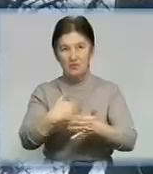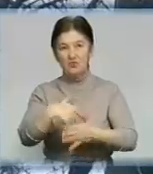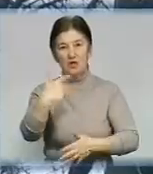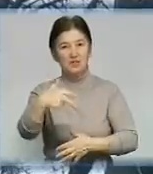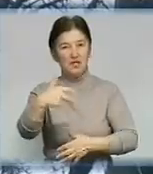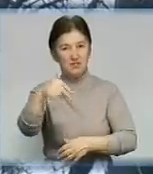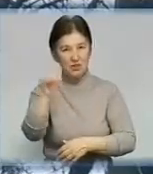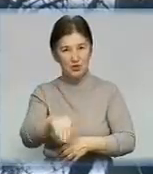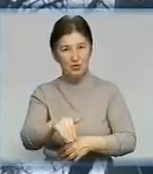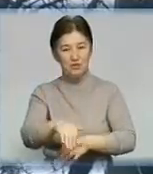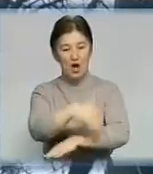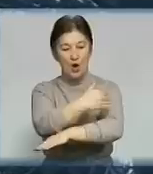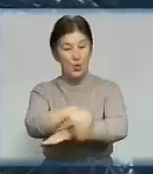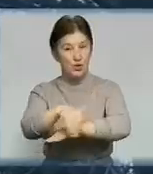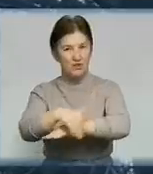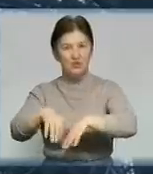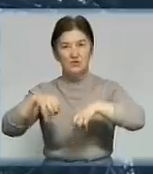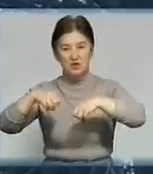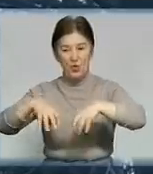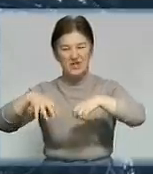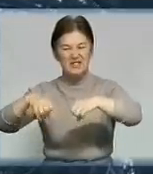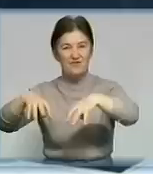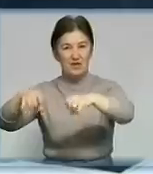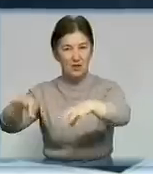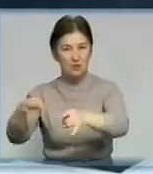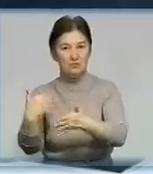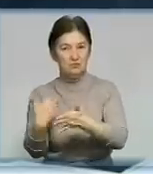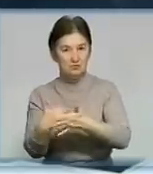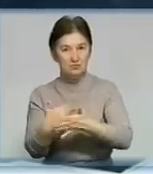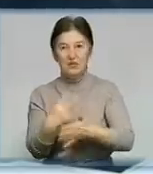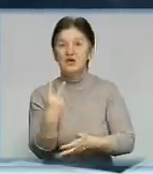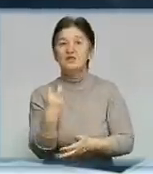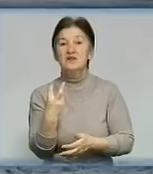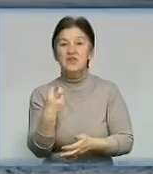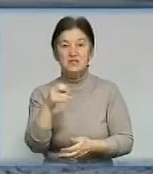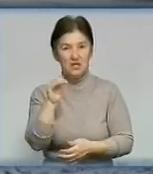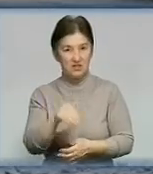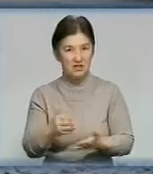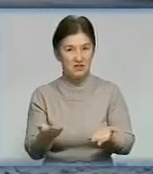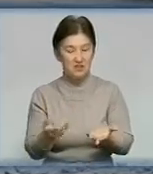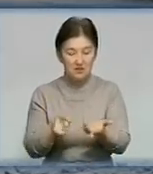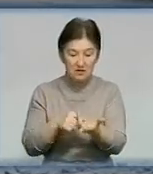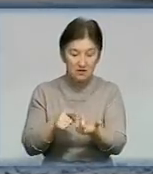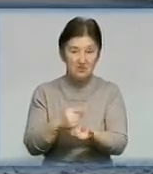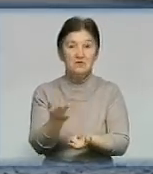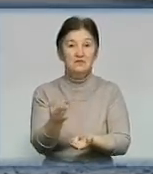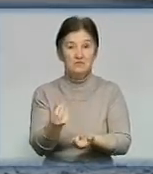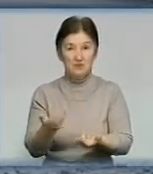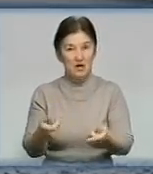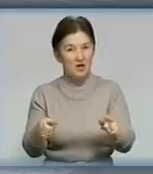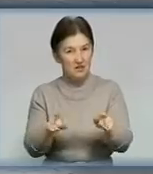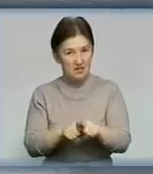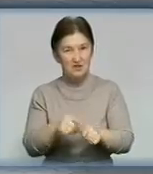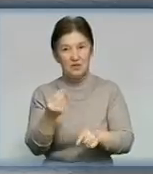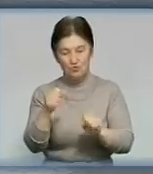гривень. Встановлення вуличного освітлення, вартість цих робіт буде складати близько 200 тисяч гривень. Звичайні ж, переходжі вважають, що ці кошти